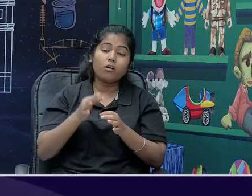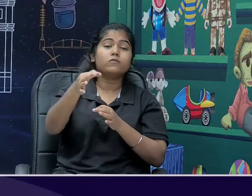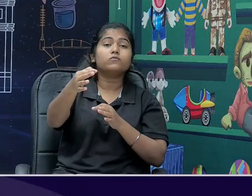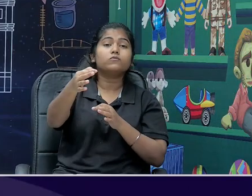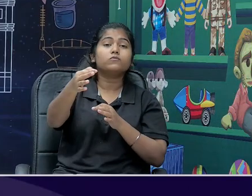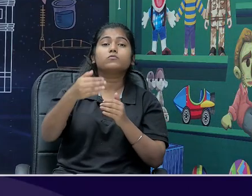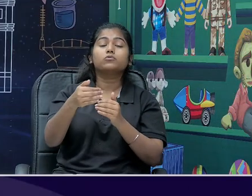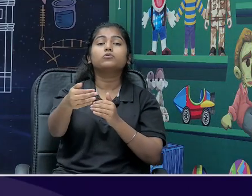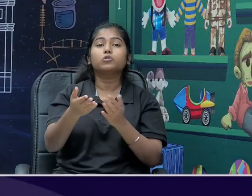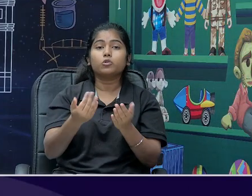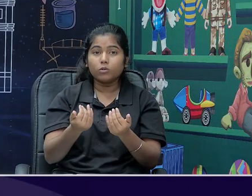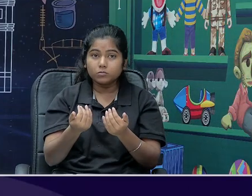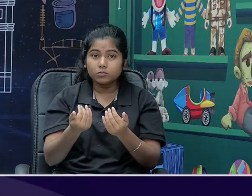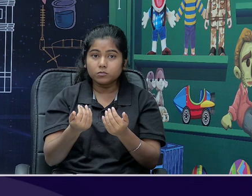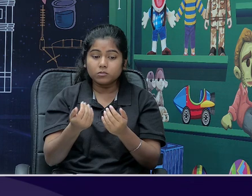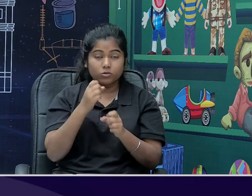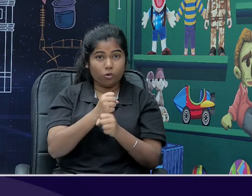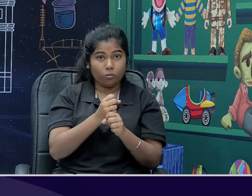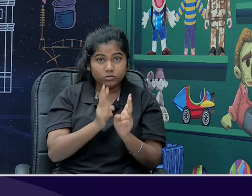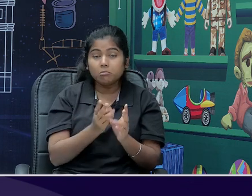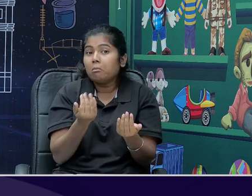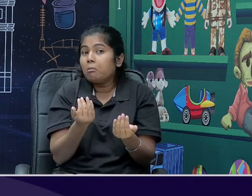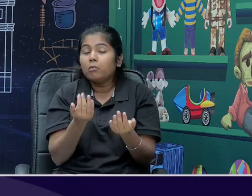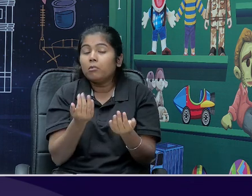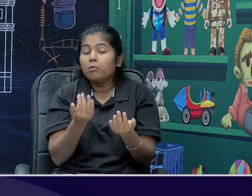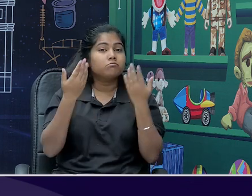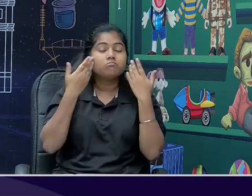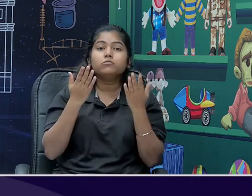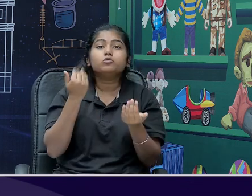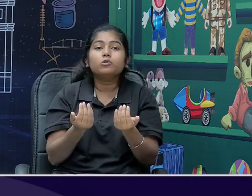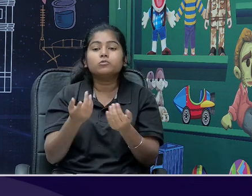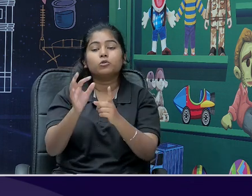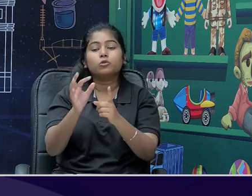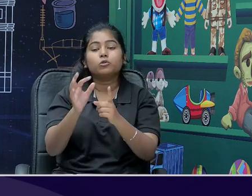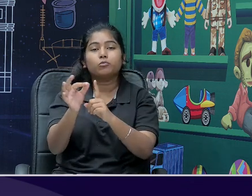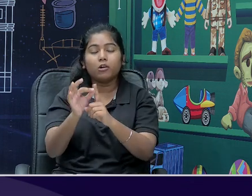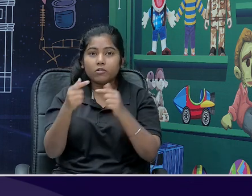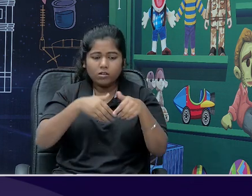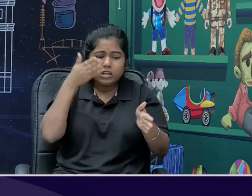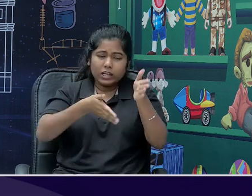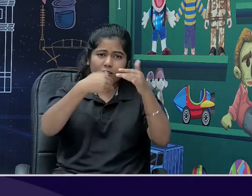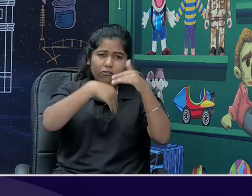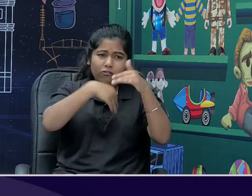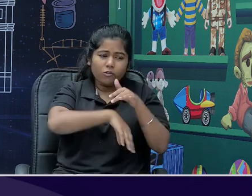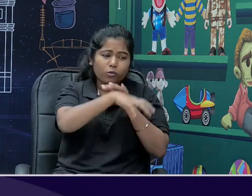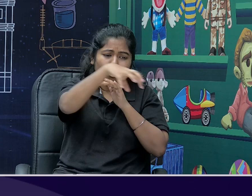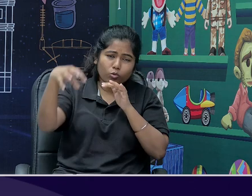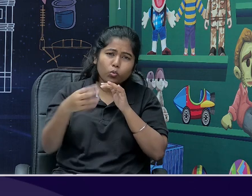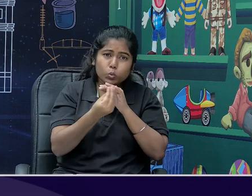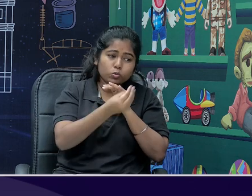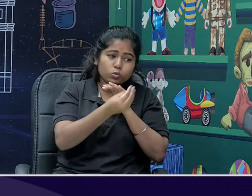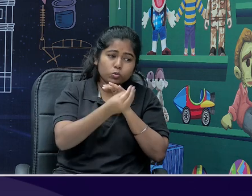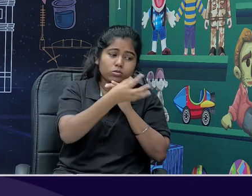the public sector totally, आज भी railway के कुछ parts हैं, जो privatize किये जा रहे हैं, for the purpose of efficiency,